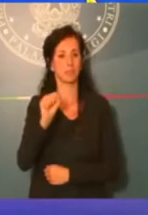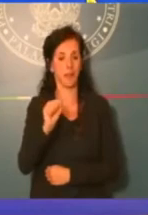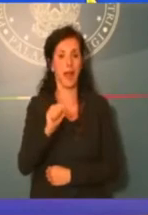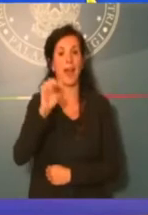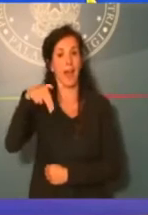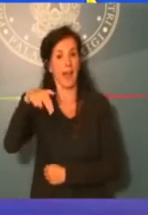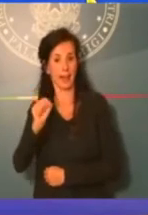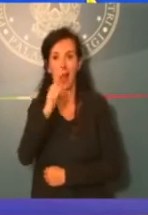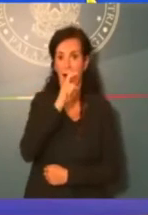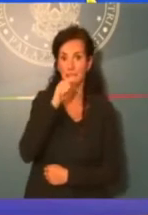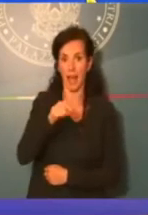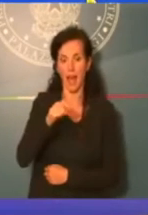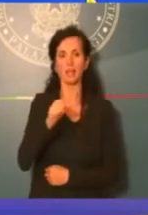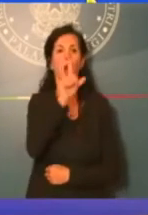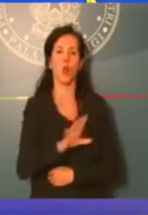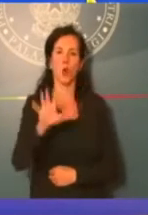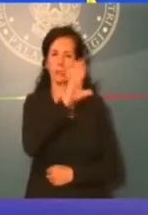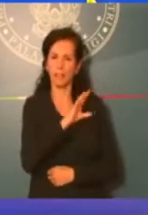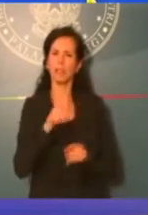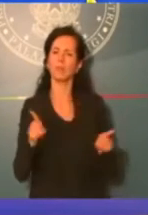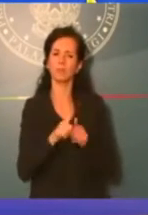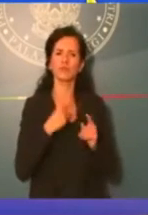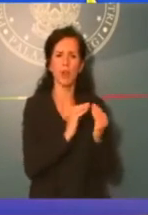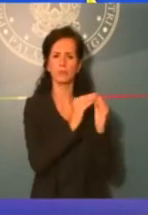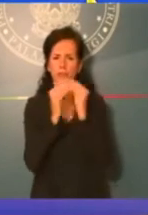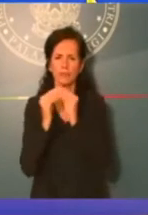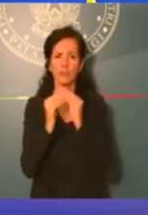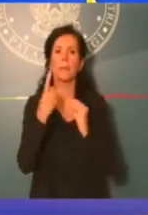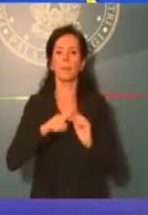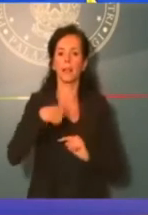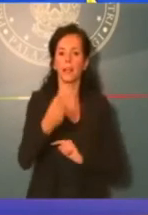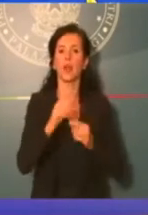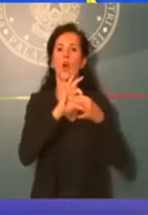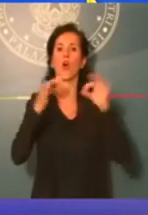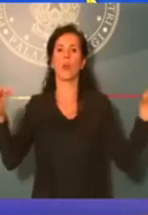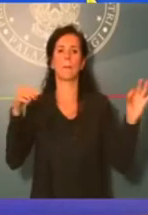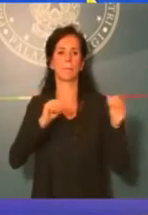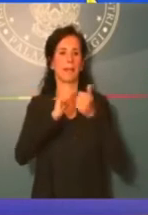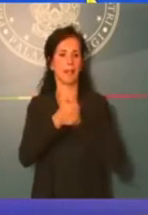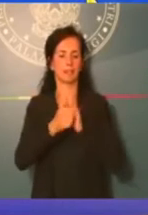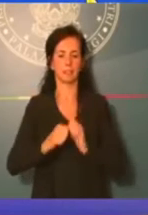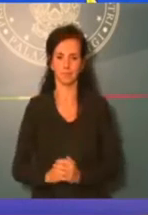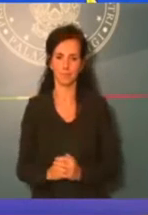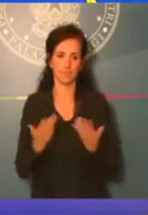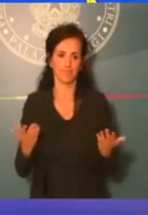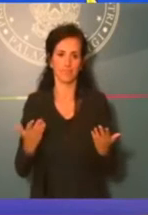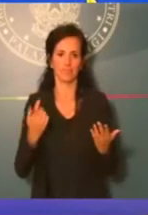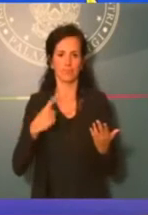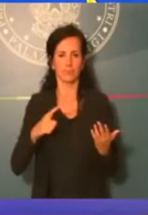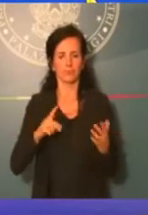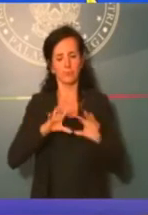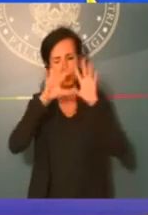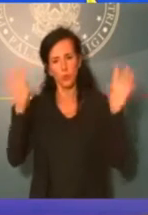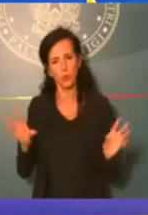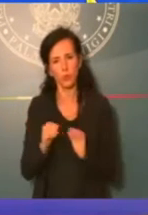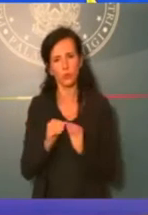realizzeremo le varie opere, l'ho già detto, per le Olimpiadi. Ecco, questo è po' un florileggio di tutti i